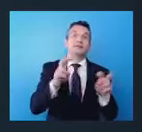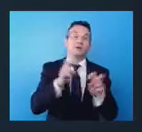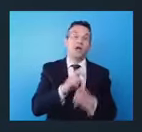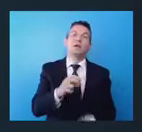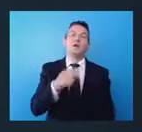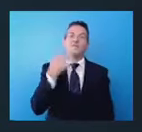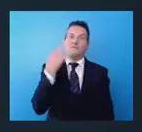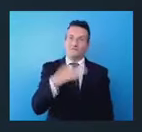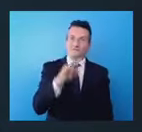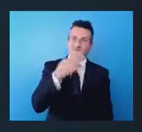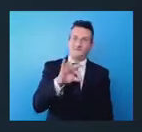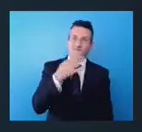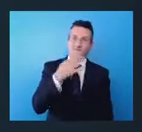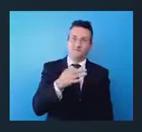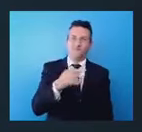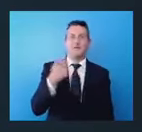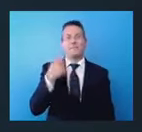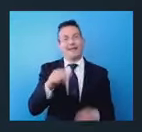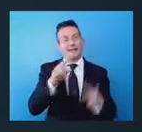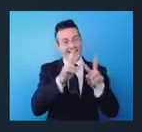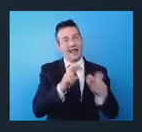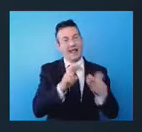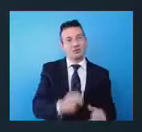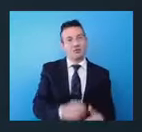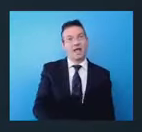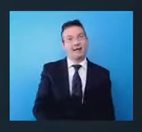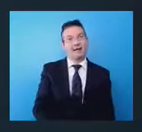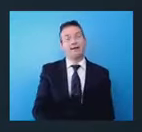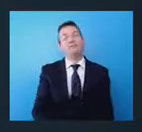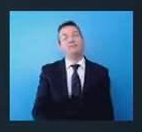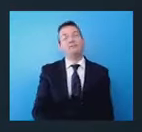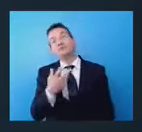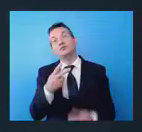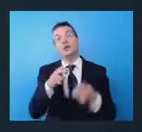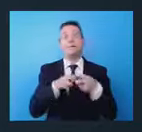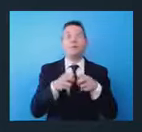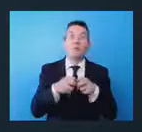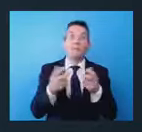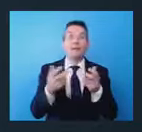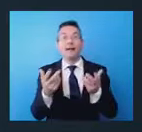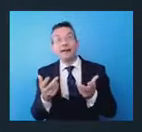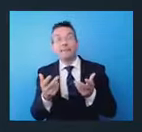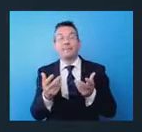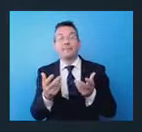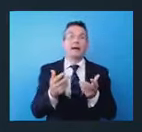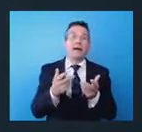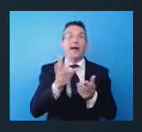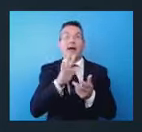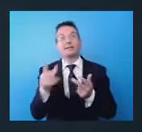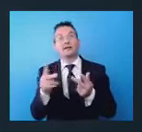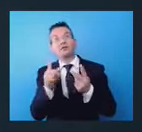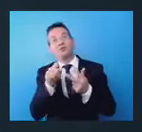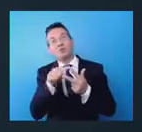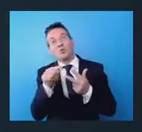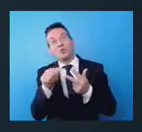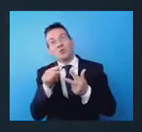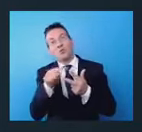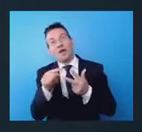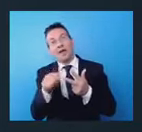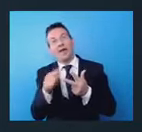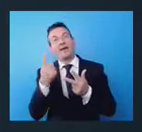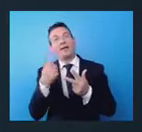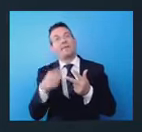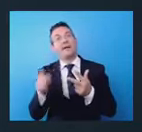per quanto riguarda la ricerca, abbiamo qualche problema negli altri due gambe, quelle relative alla